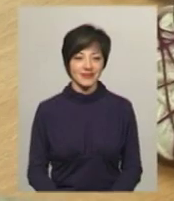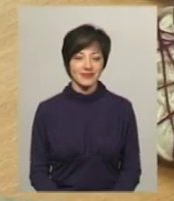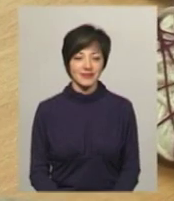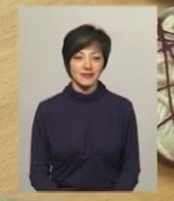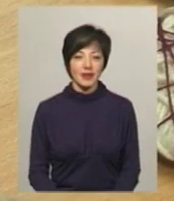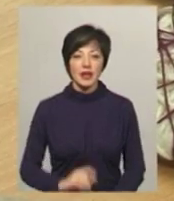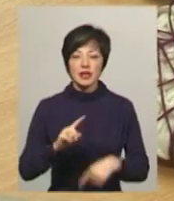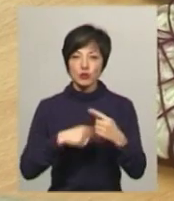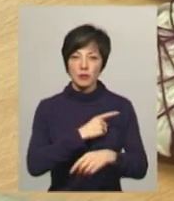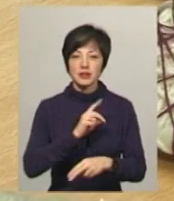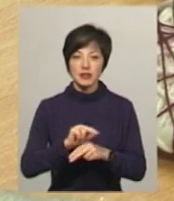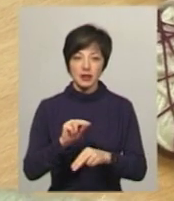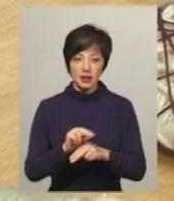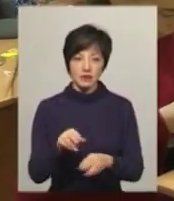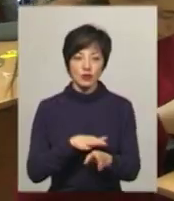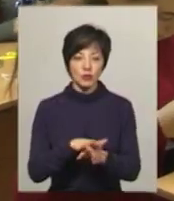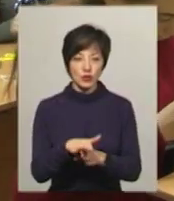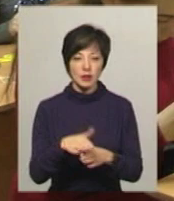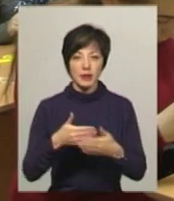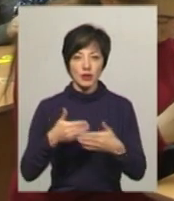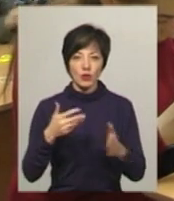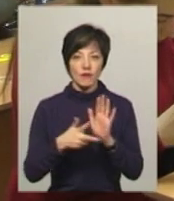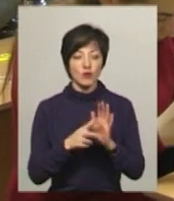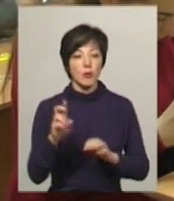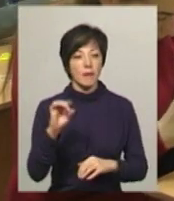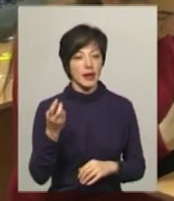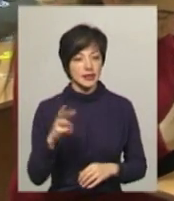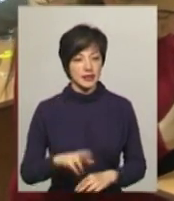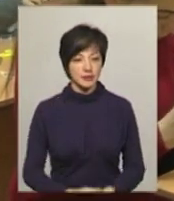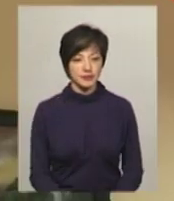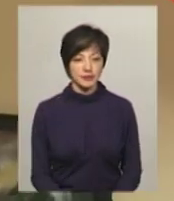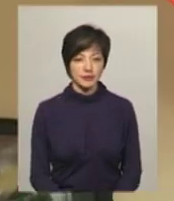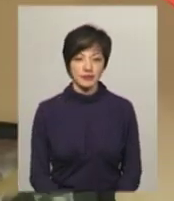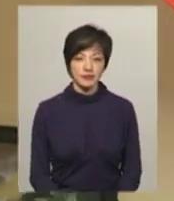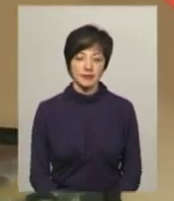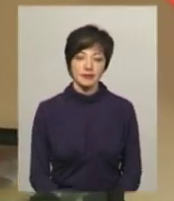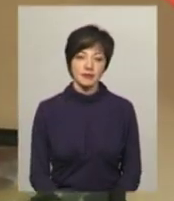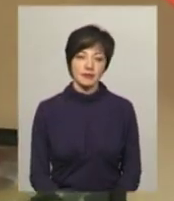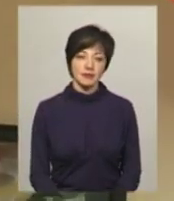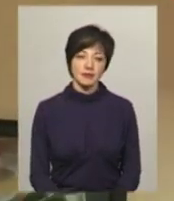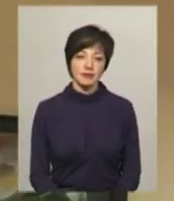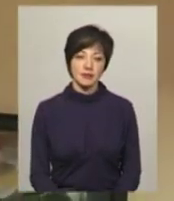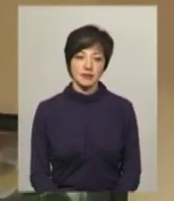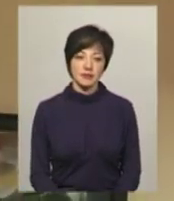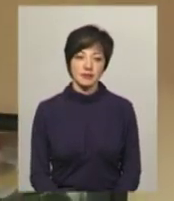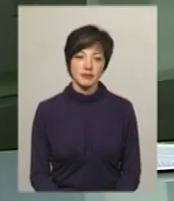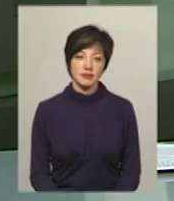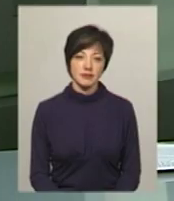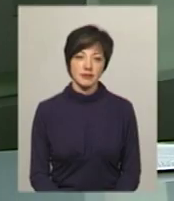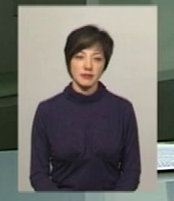Наступний майстер-клас у книгозбірні відбудеться напередодні 8 березня. Дарина Денисенко, Іван Мовчан. Новини Поділля. Центр.